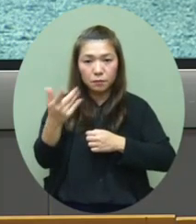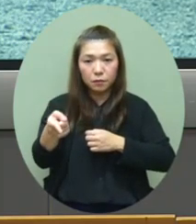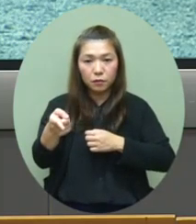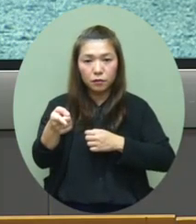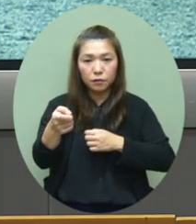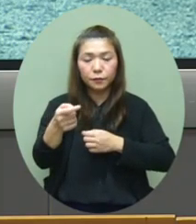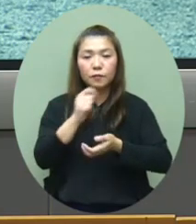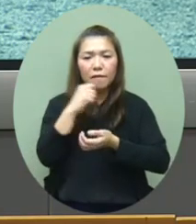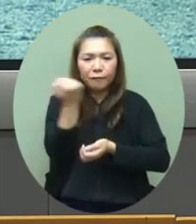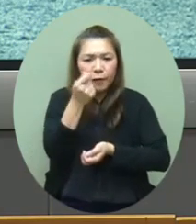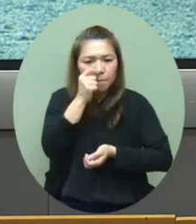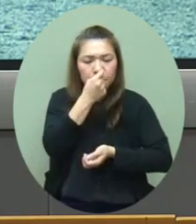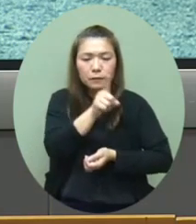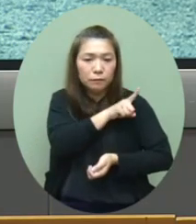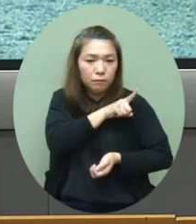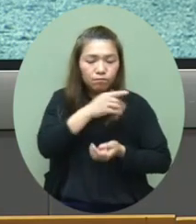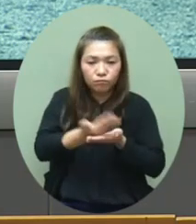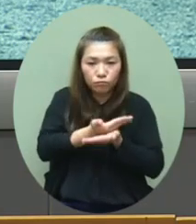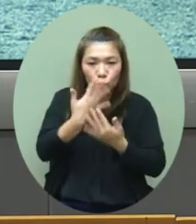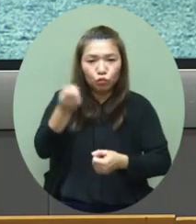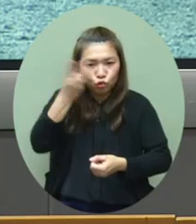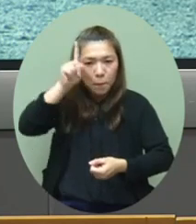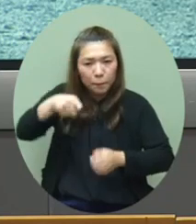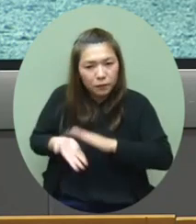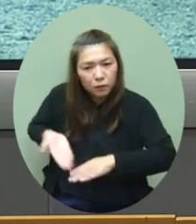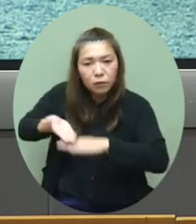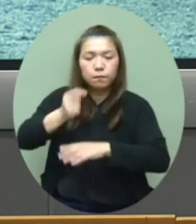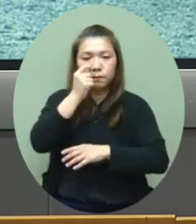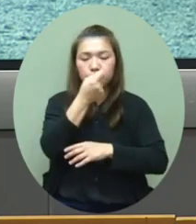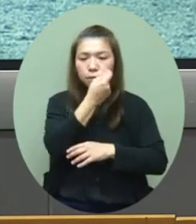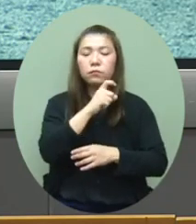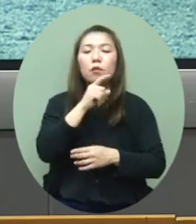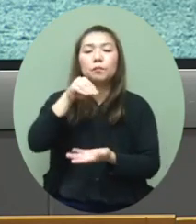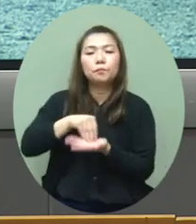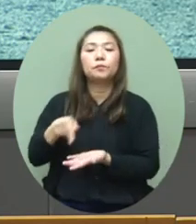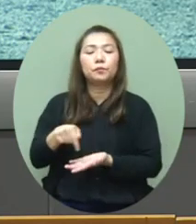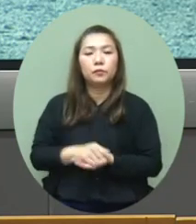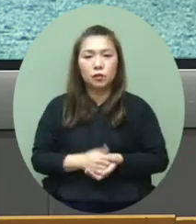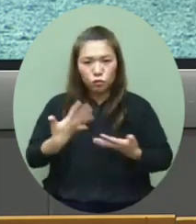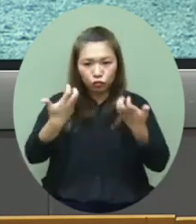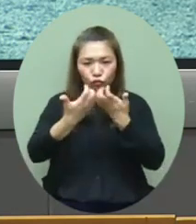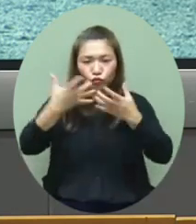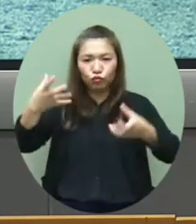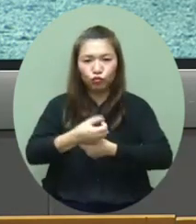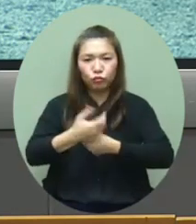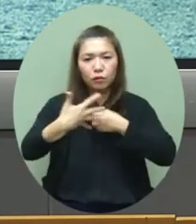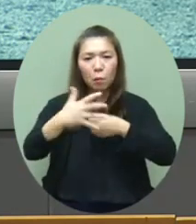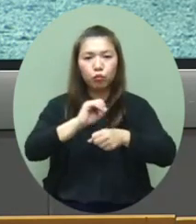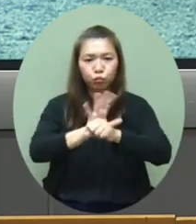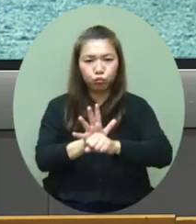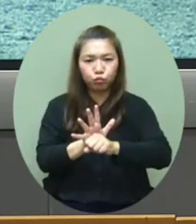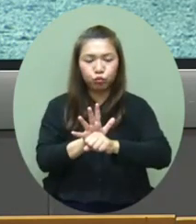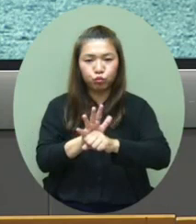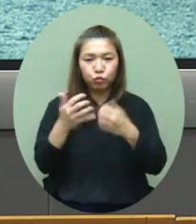快速检测阳性经核实的个案现在累积的个案在第五波